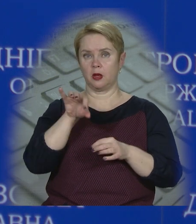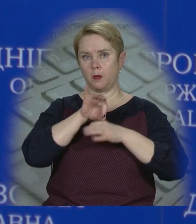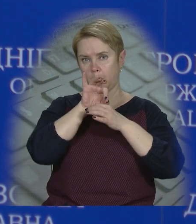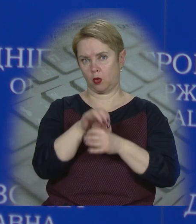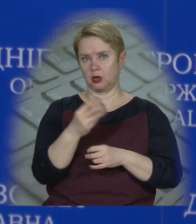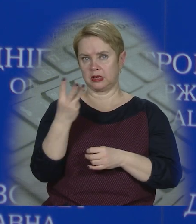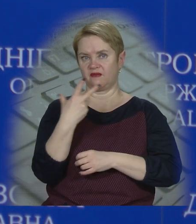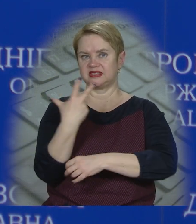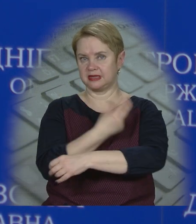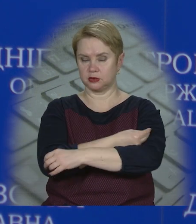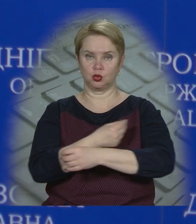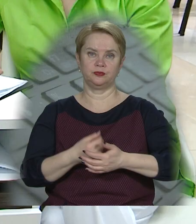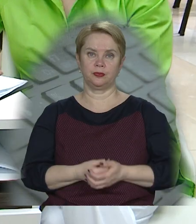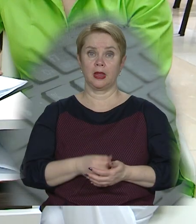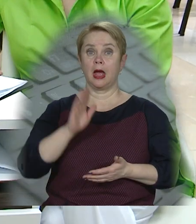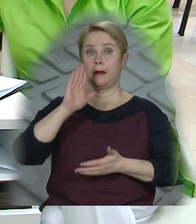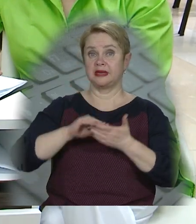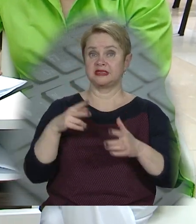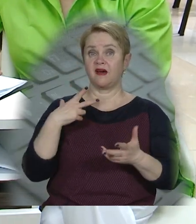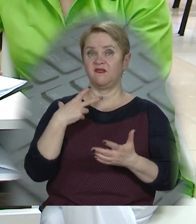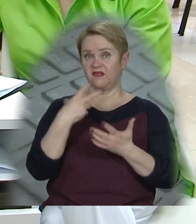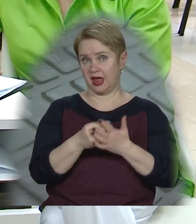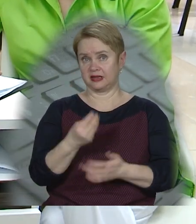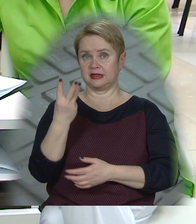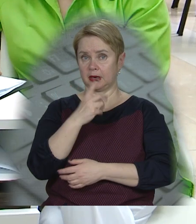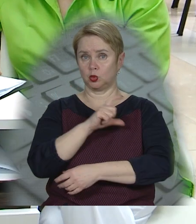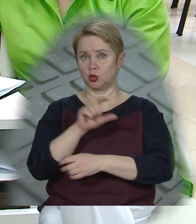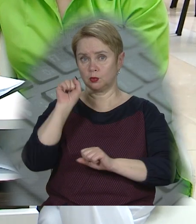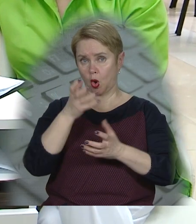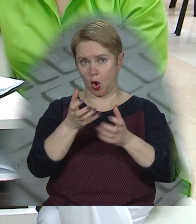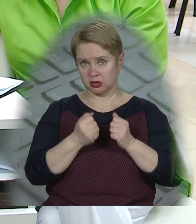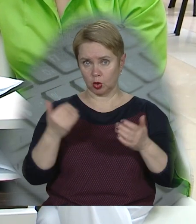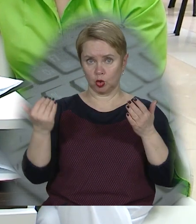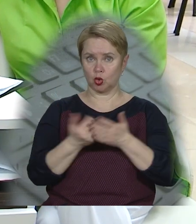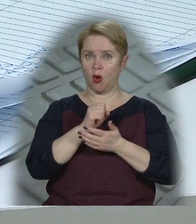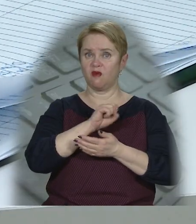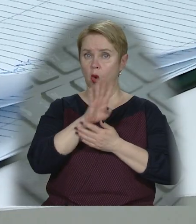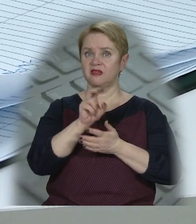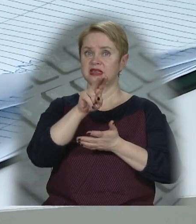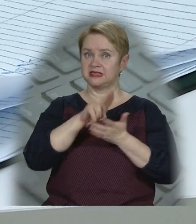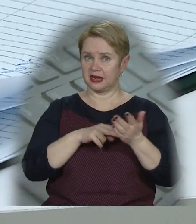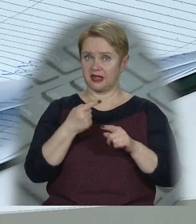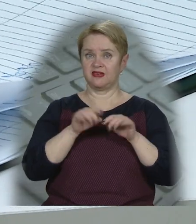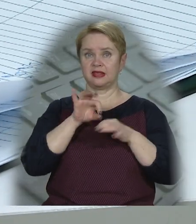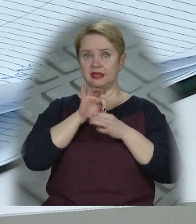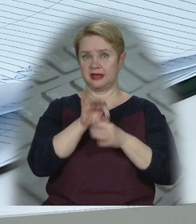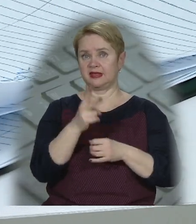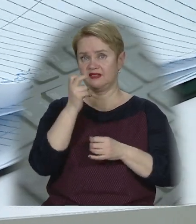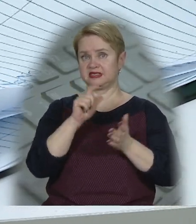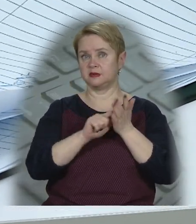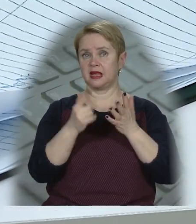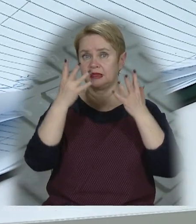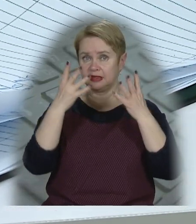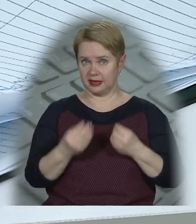вийдуть і проведуть бустерну вакцинацію. Після введення бустерної дози можна буде отримати і новий ковід-сертифікат. Він діятиме